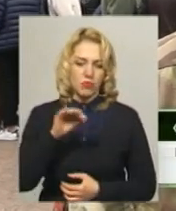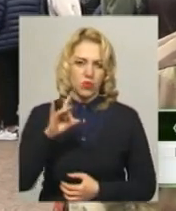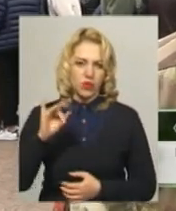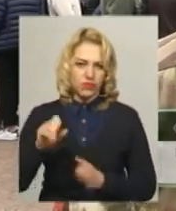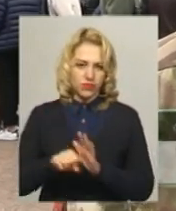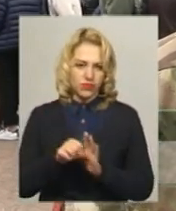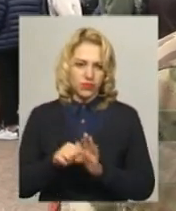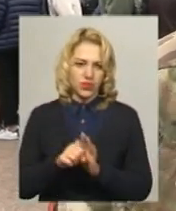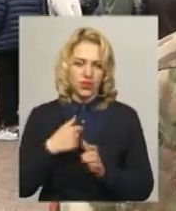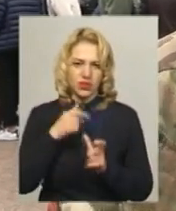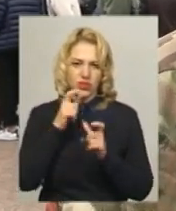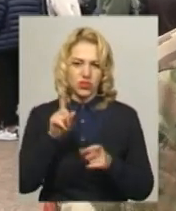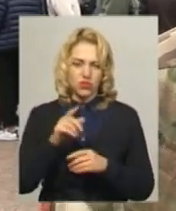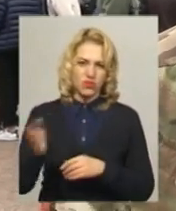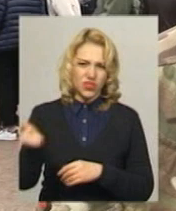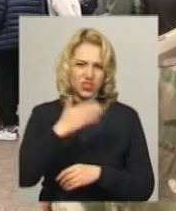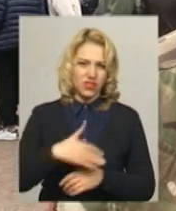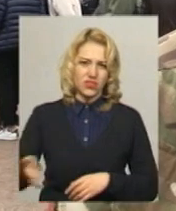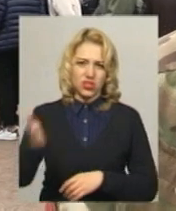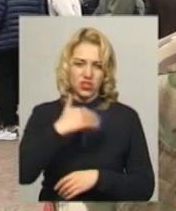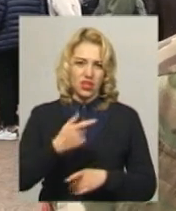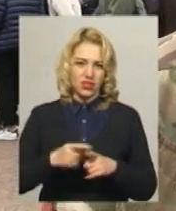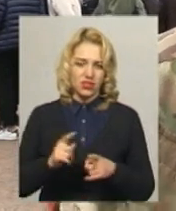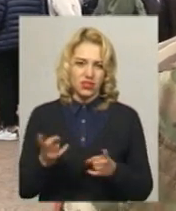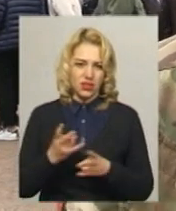Я кричав, що він виїжджав звідти з Беху, як зараз пам'ятаю.